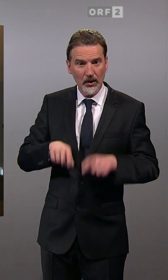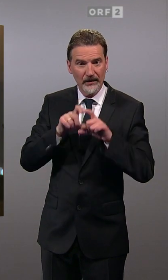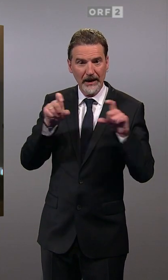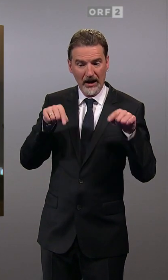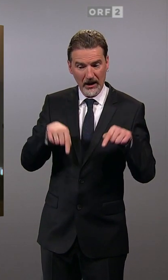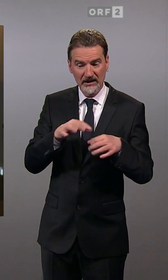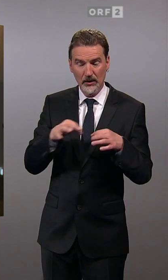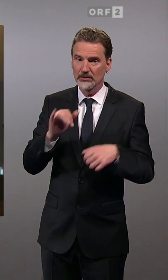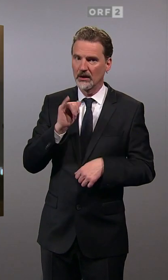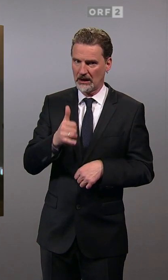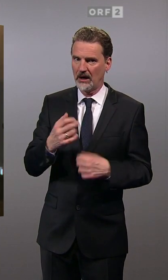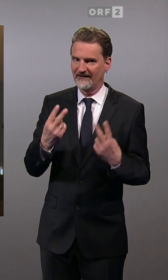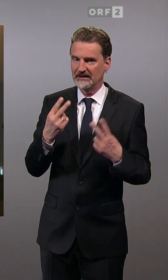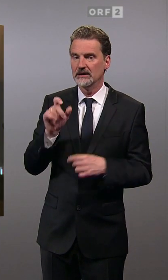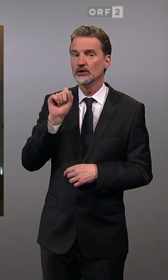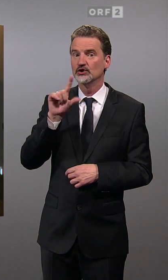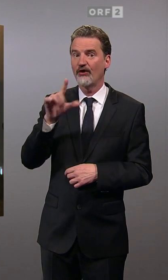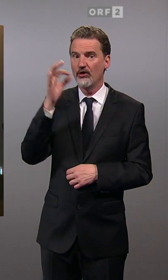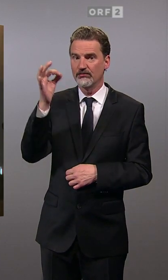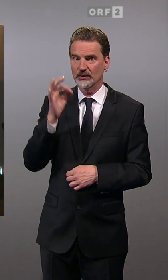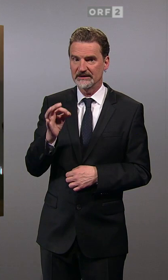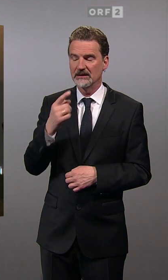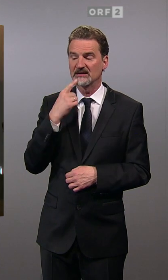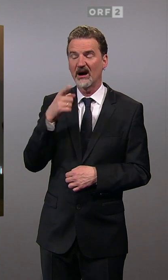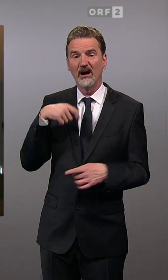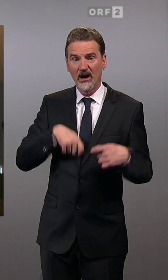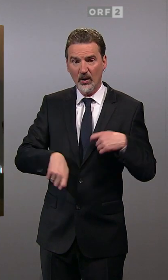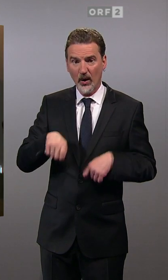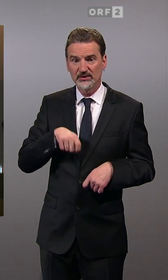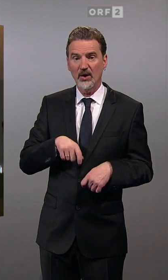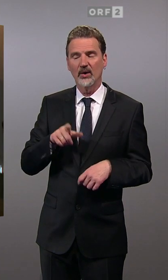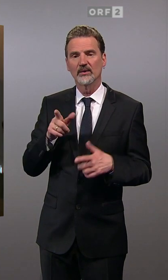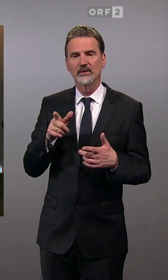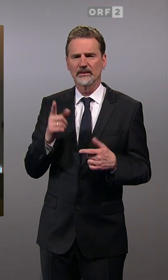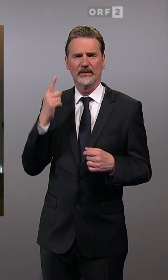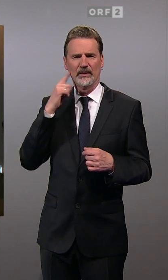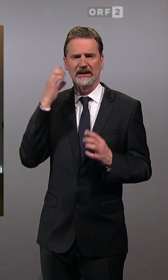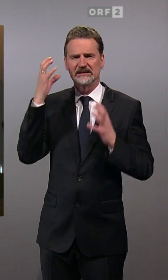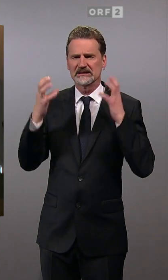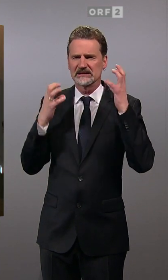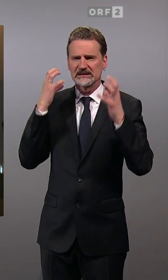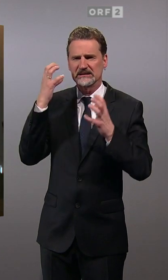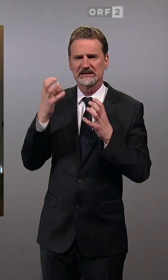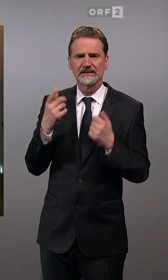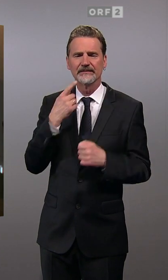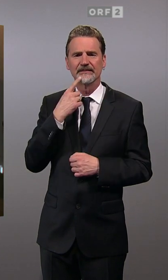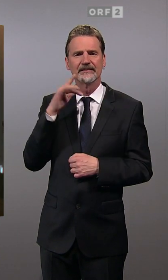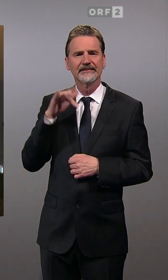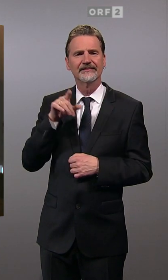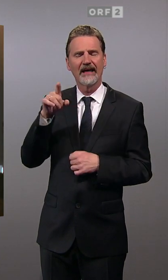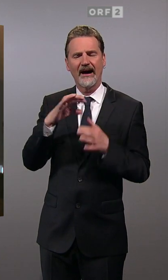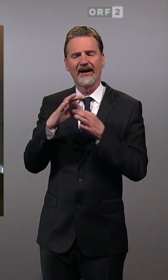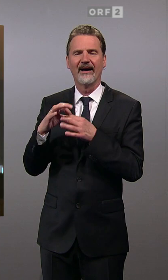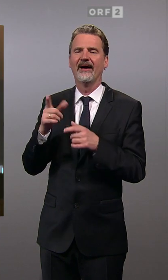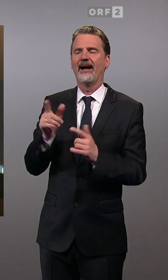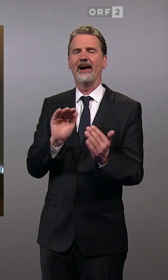Niederösterreich ein Thema. 12 Prozent haben angegeben, dass Korruption und das, was wir in Österreich als Freundelwirtschaft bezeichnen,